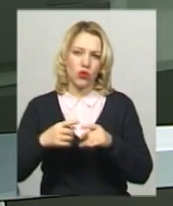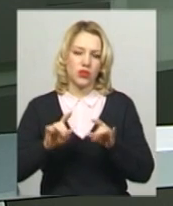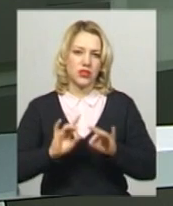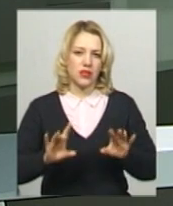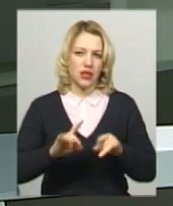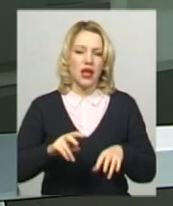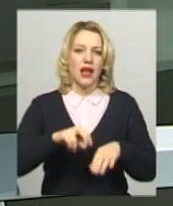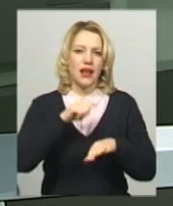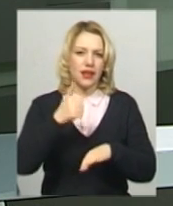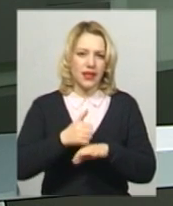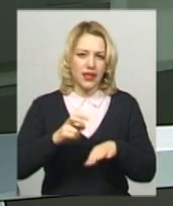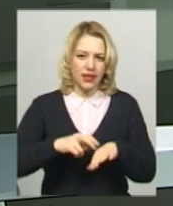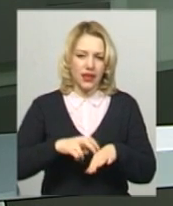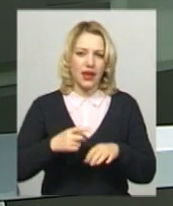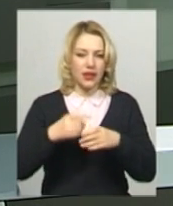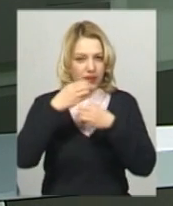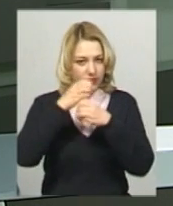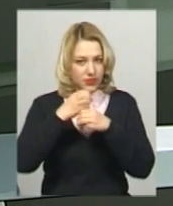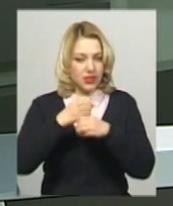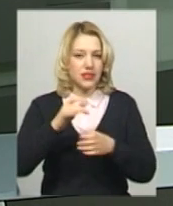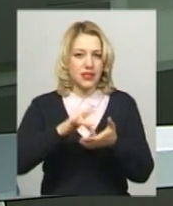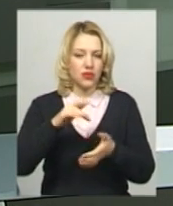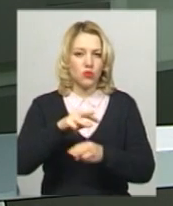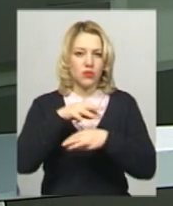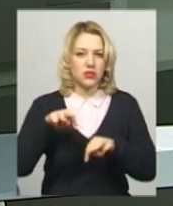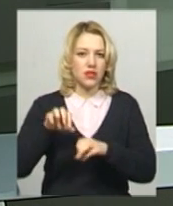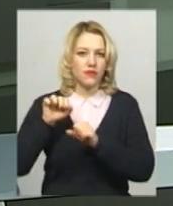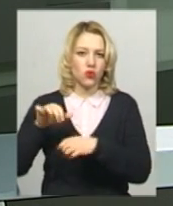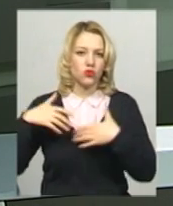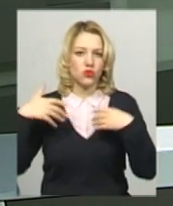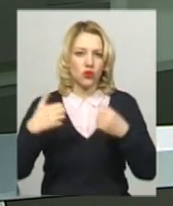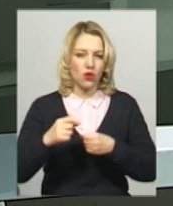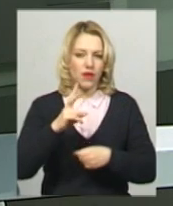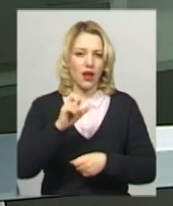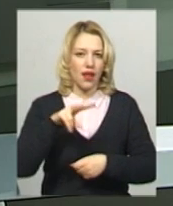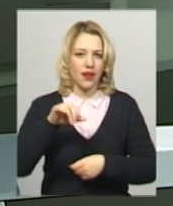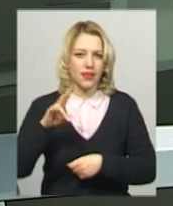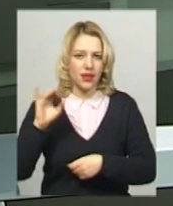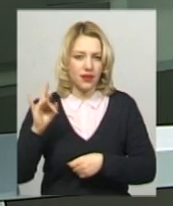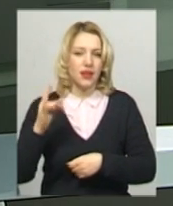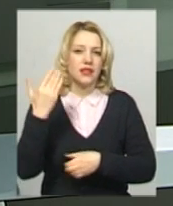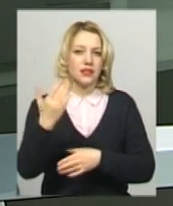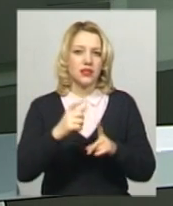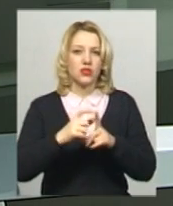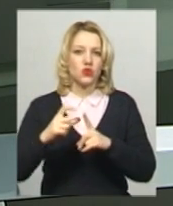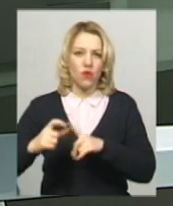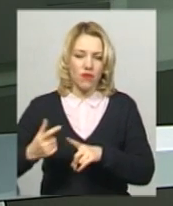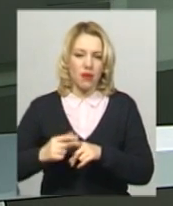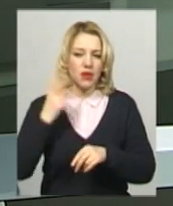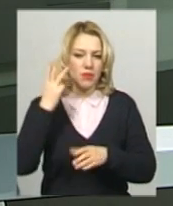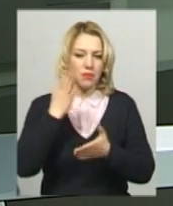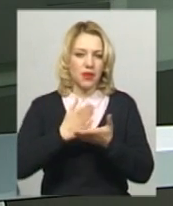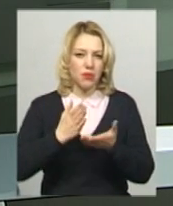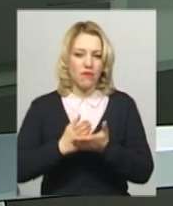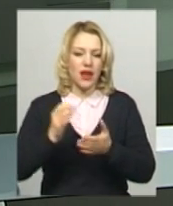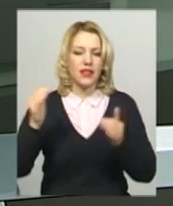-епідеміолог Хмельницького обласного лабораторного центру Міністерства охорони здоров'я України Лариса Калінер. За її словами, Хмельниччина перебуває на